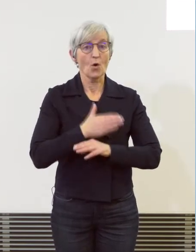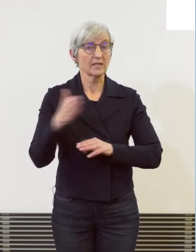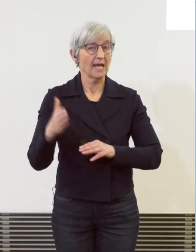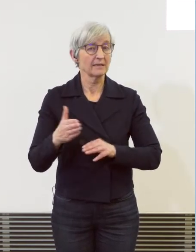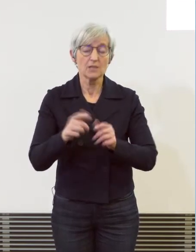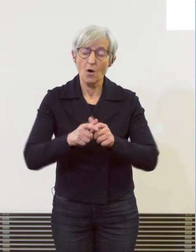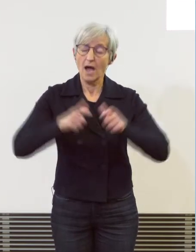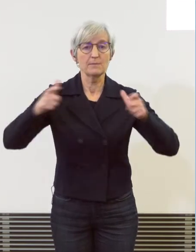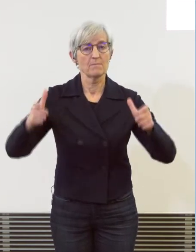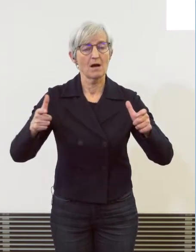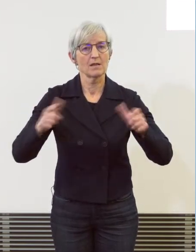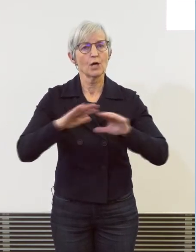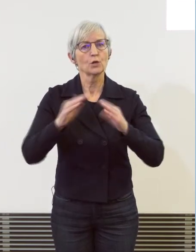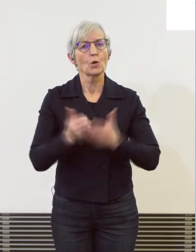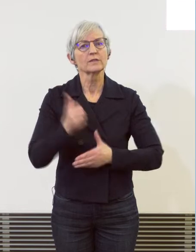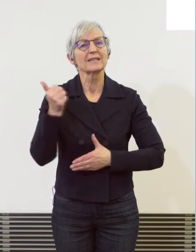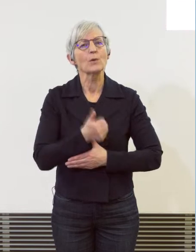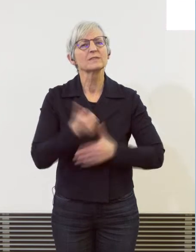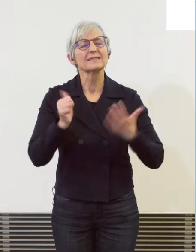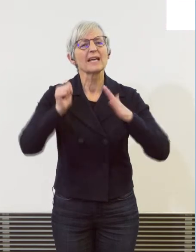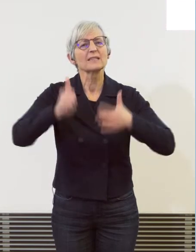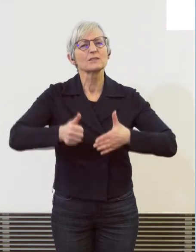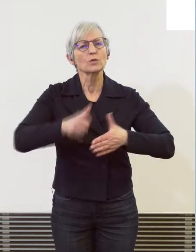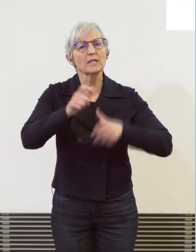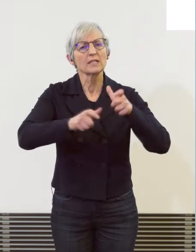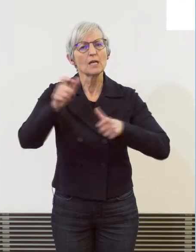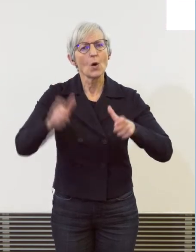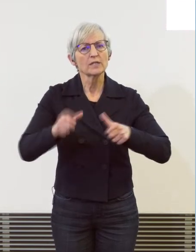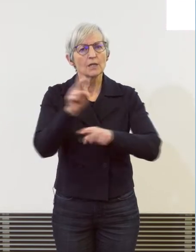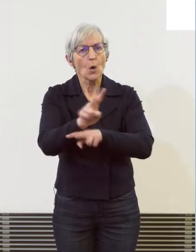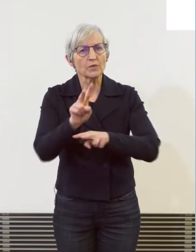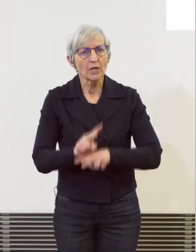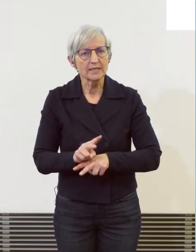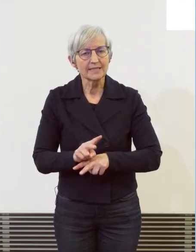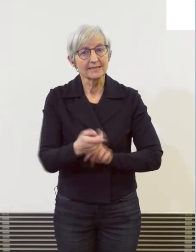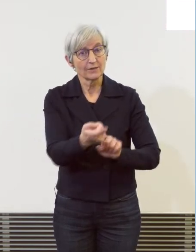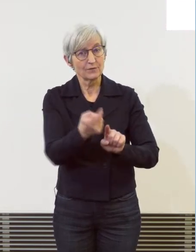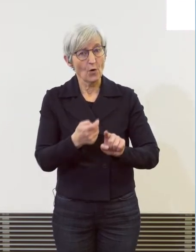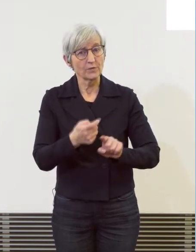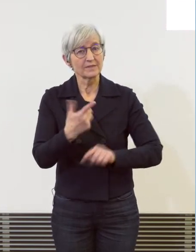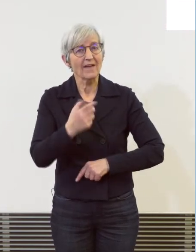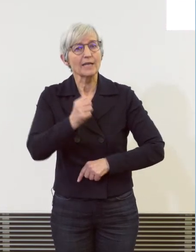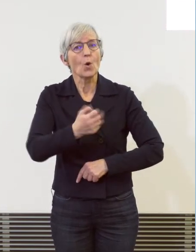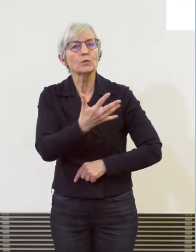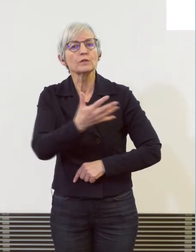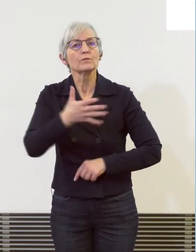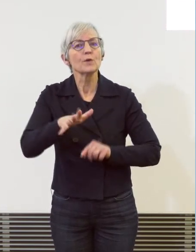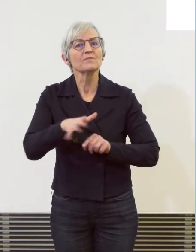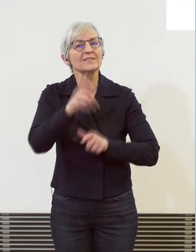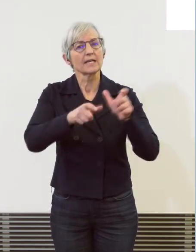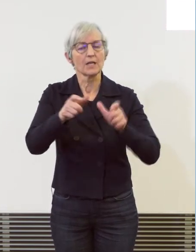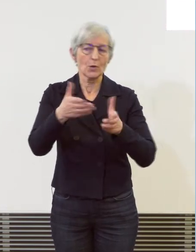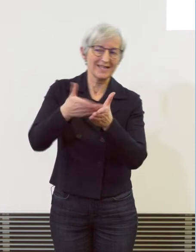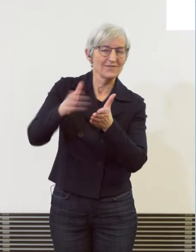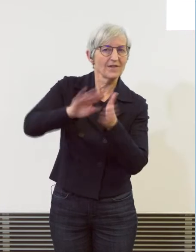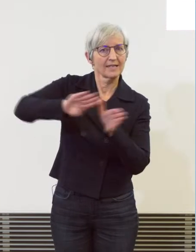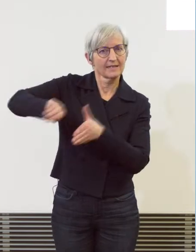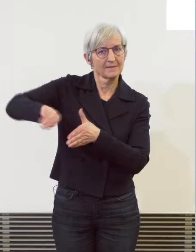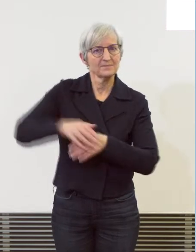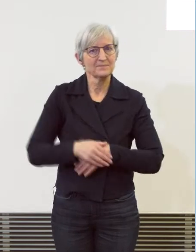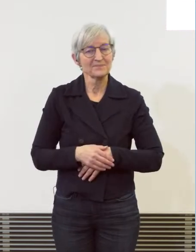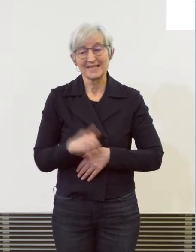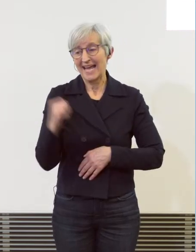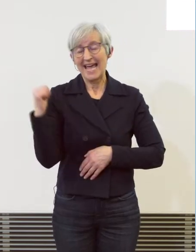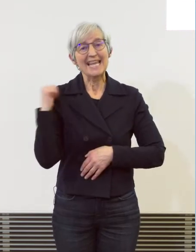1600 Personen kontrolliert, 250 Wegweisungen vollzogen. Ich war selber in der letzten Silvesternacht am